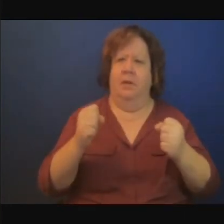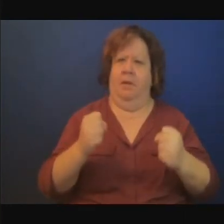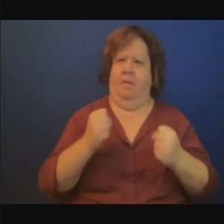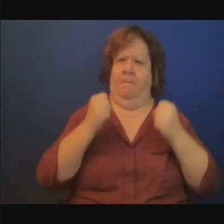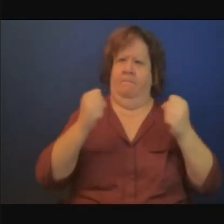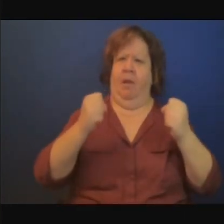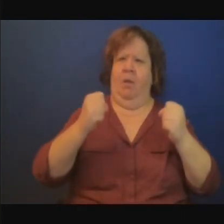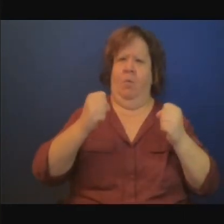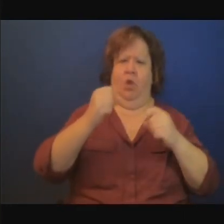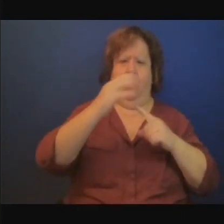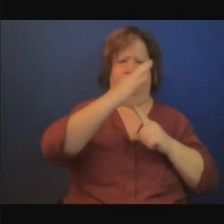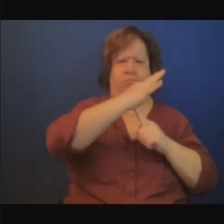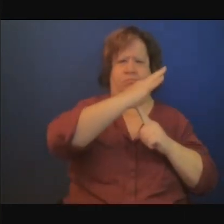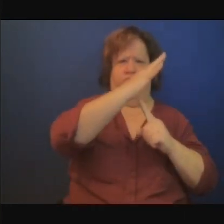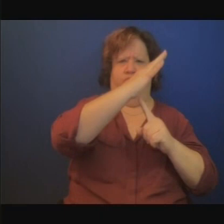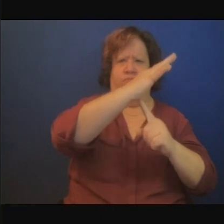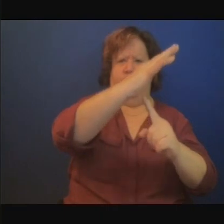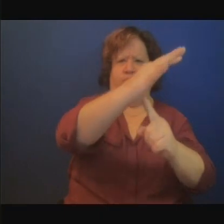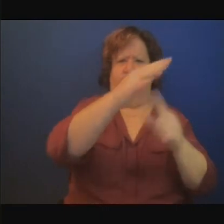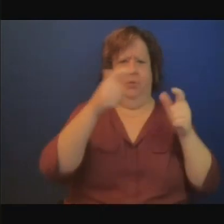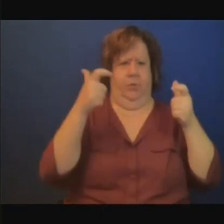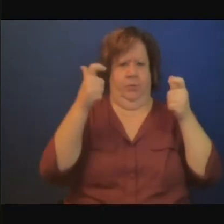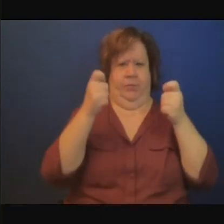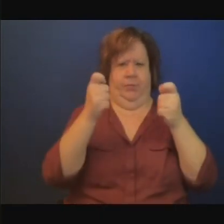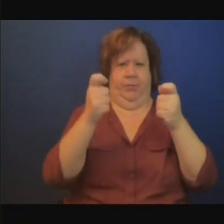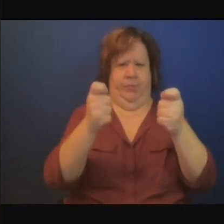ce serait plus simple à faire.